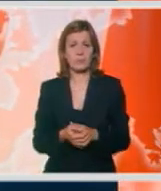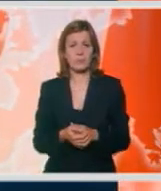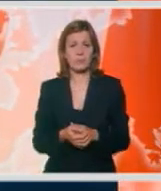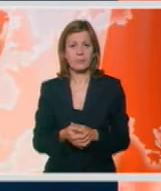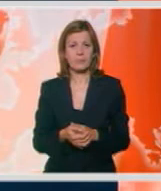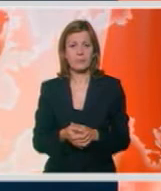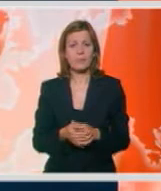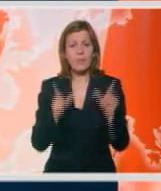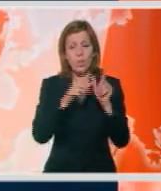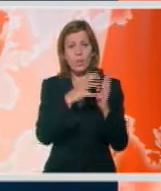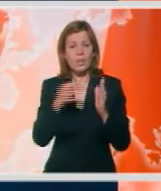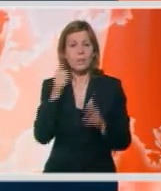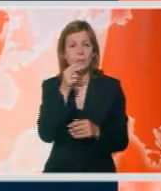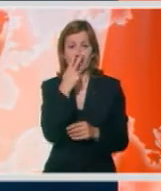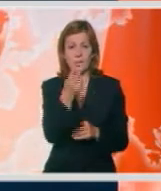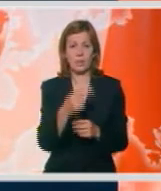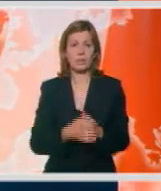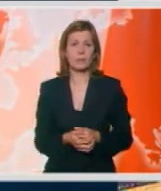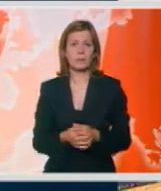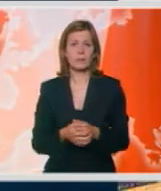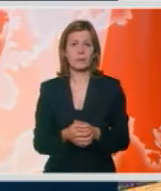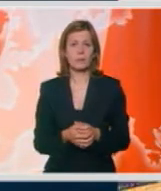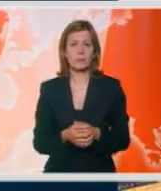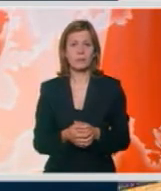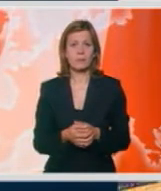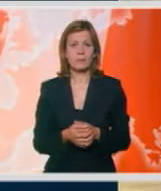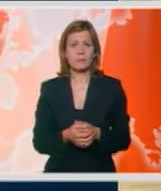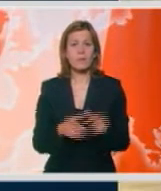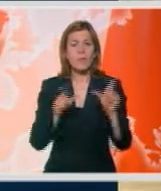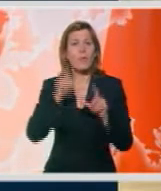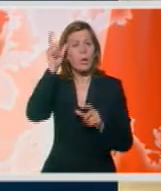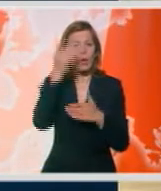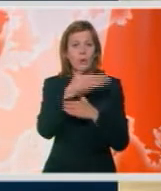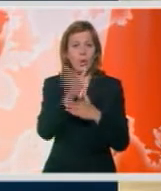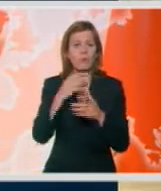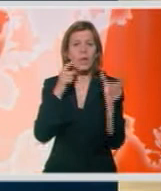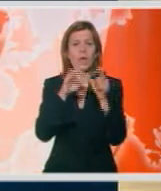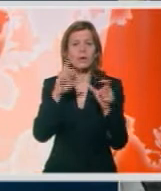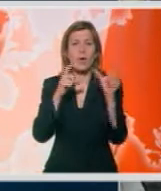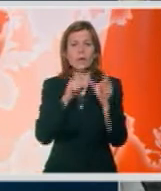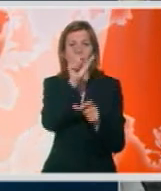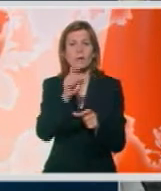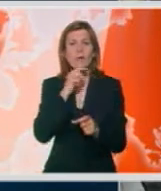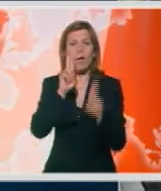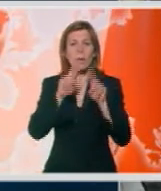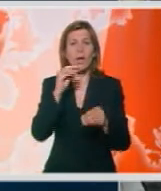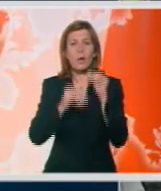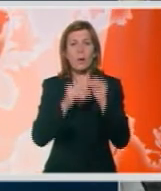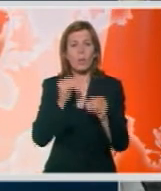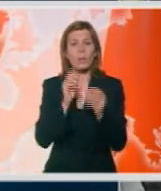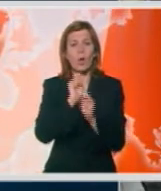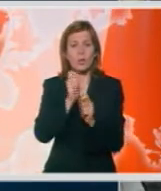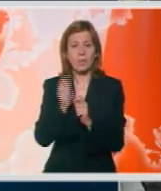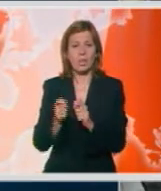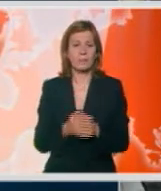U nastavku vesti ćete vidjeti. U Beogradu otvorena SOS linija za osobe koji imaju problem sa kodstranjem.